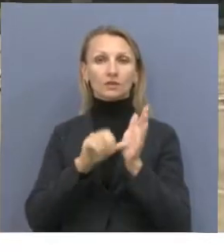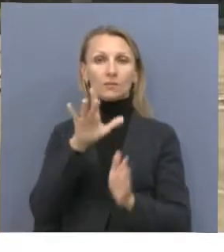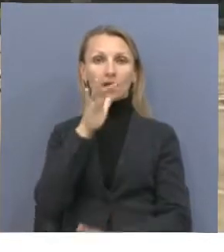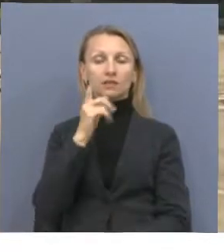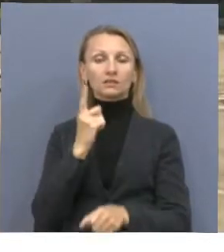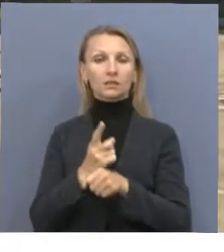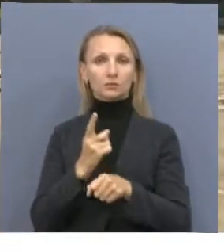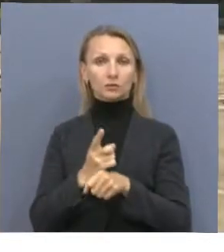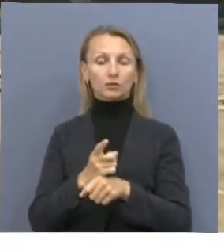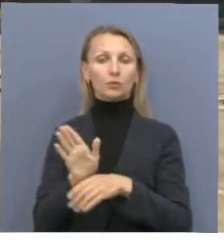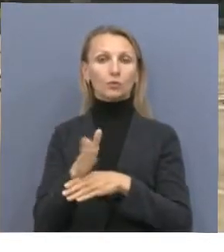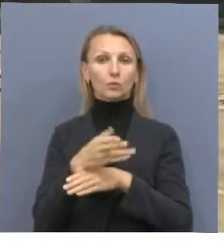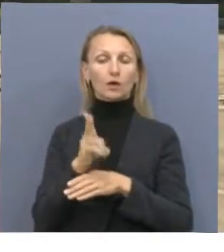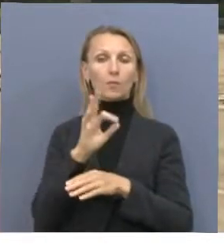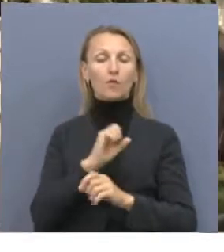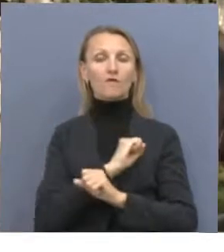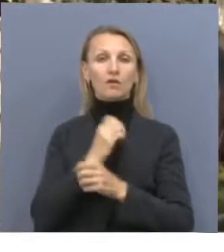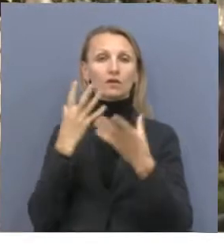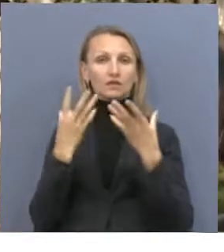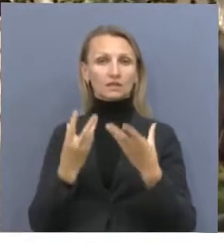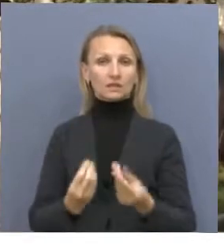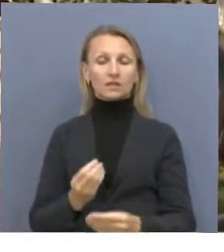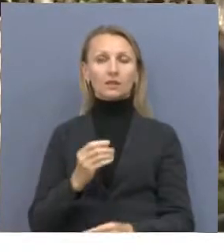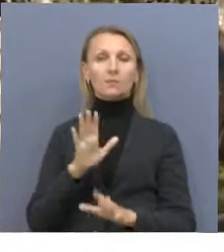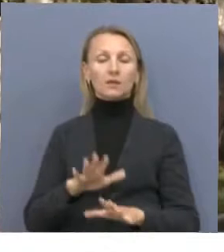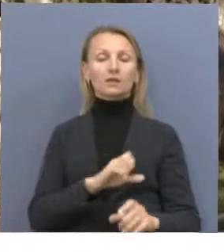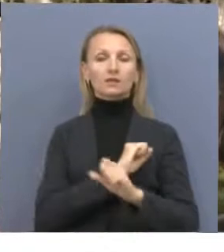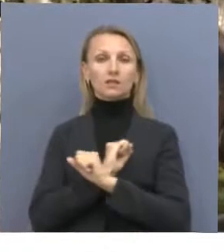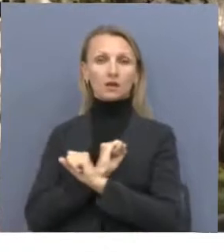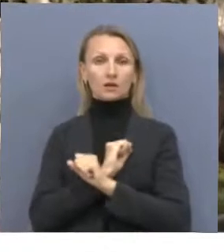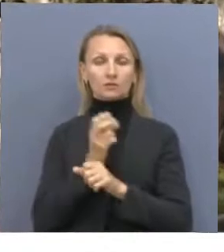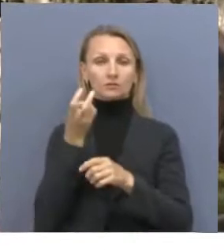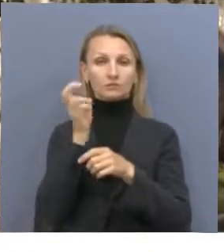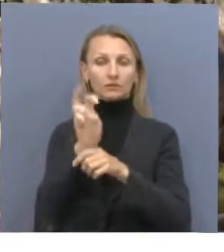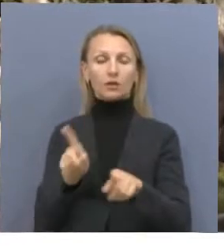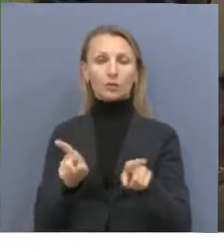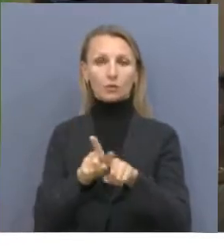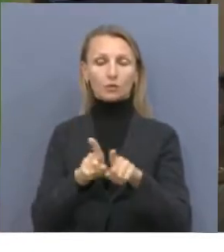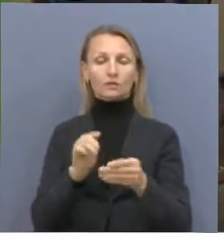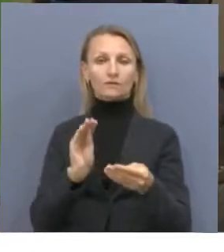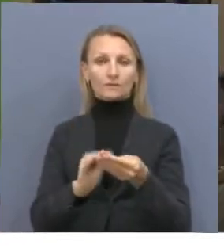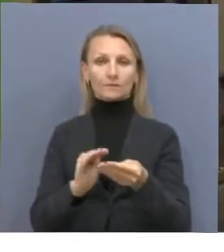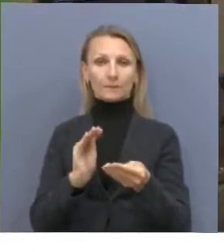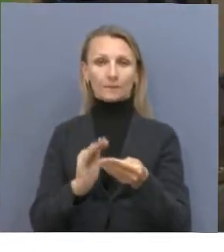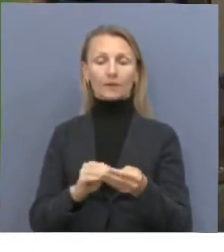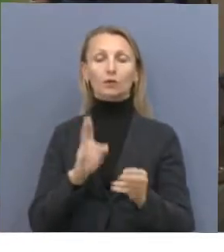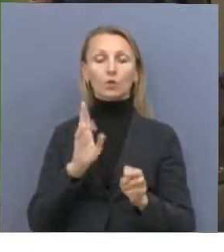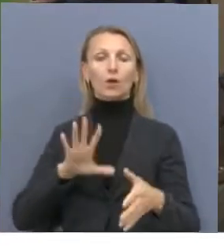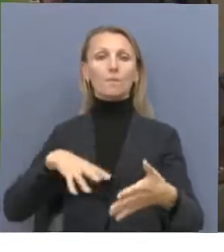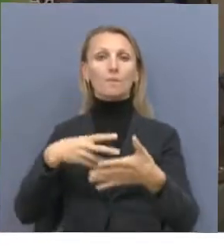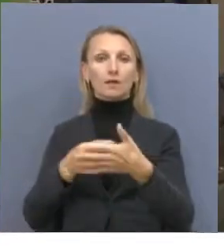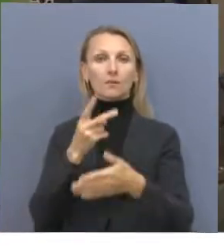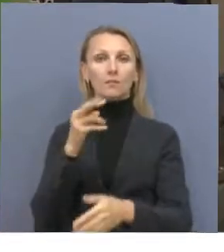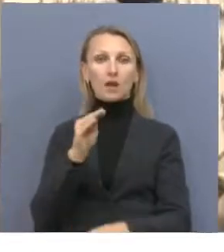выходить на улицы по выходным. Ограничительные меры в курортных местах сохраняются. Разрешается отдыхать только на платных пляжах.